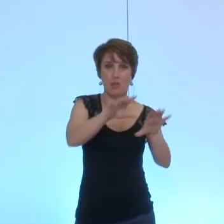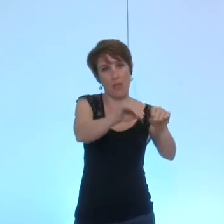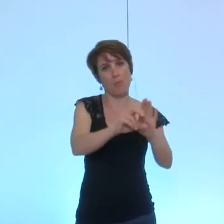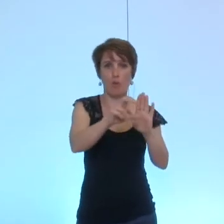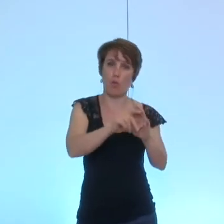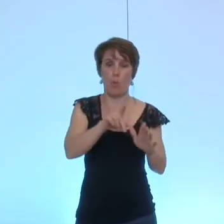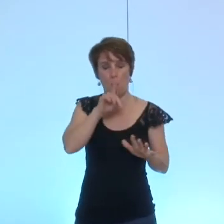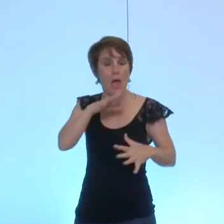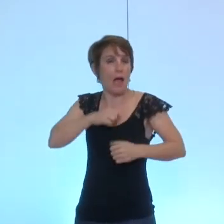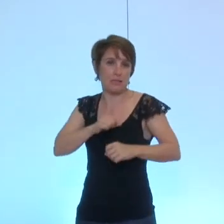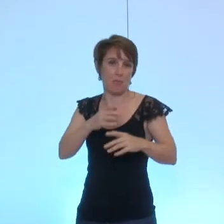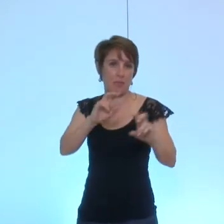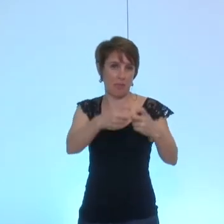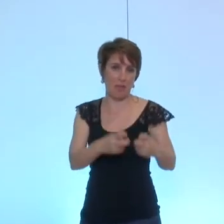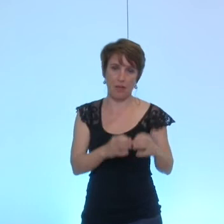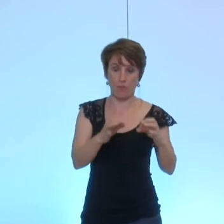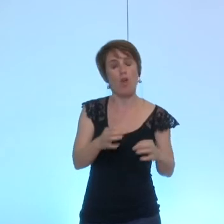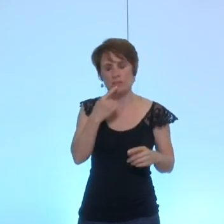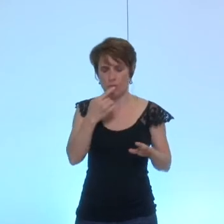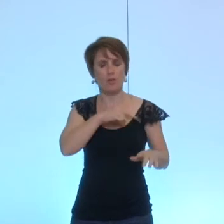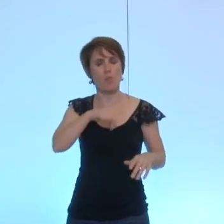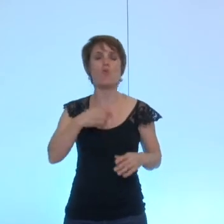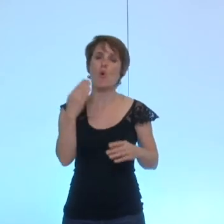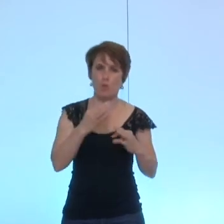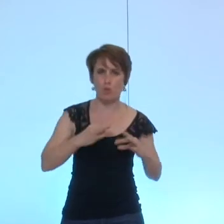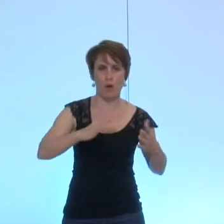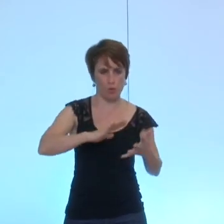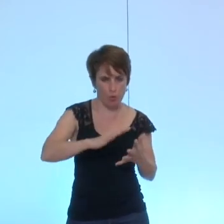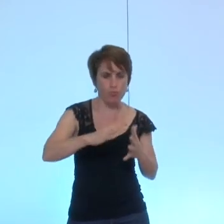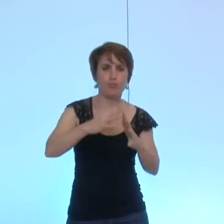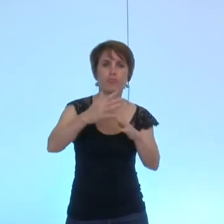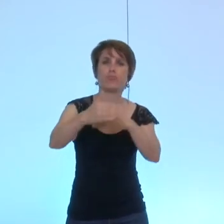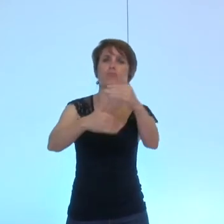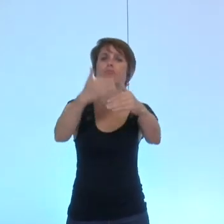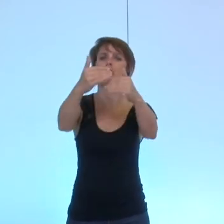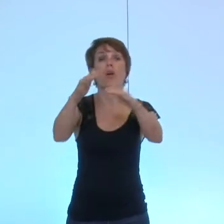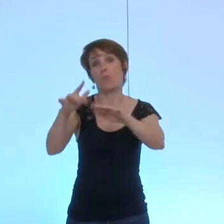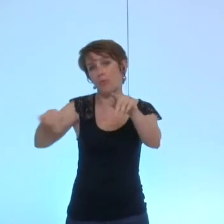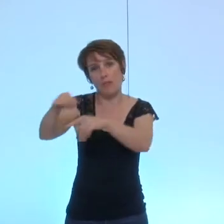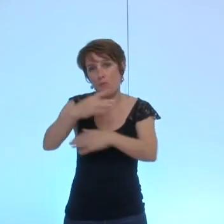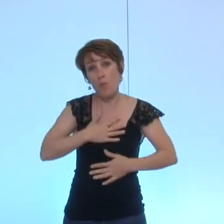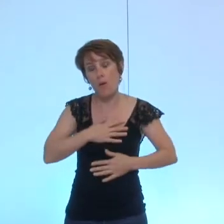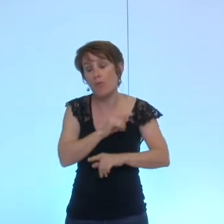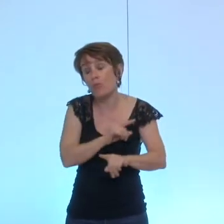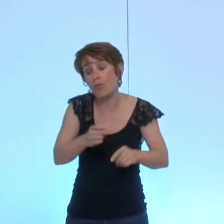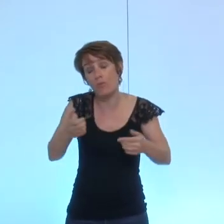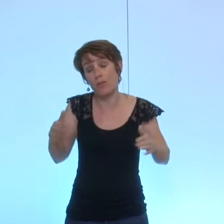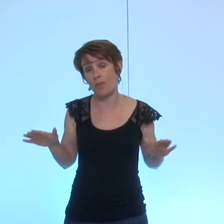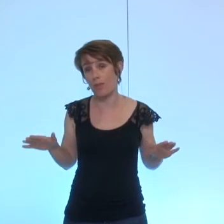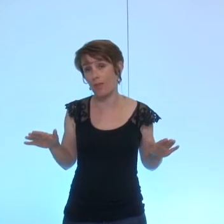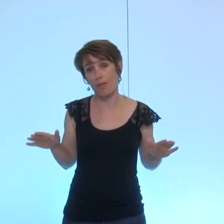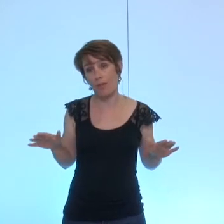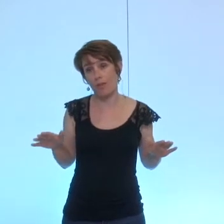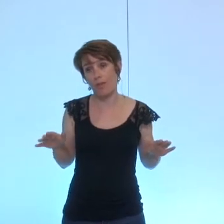nous prendrons le temps nécessaire je sais bien peut-être ça ne vous satisfait pas mais il y a effectivement des